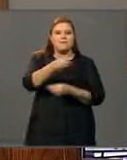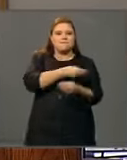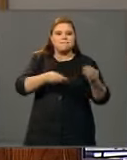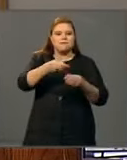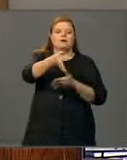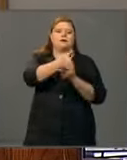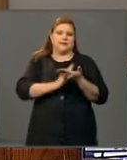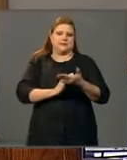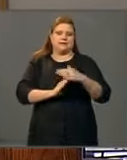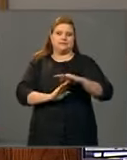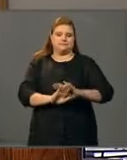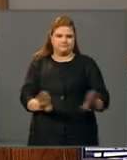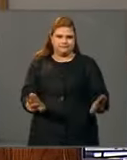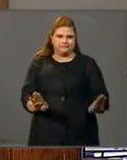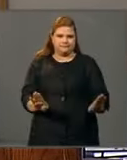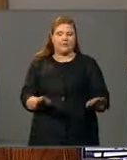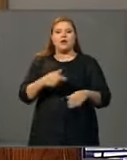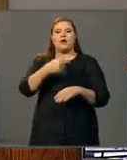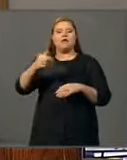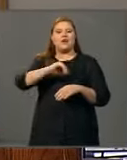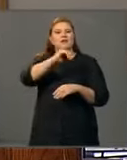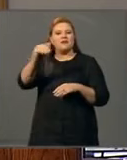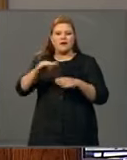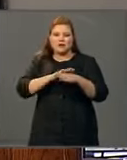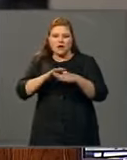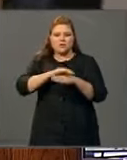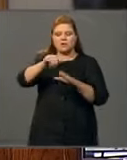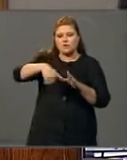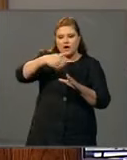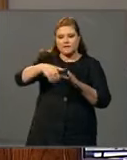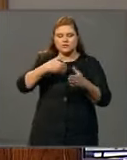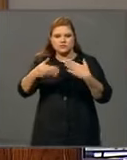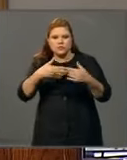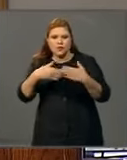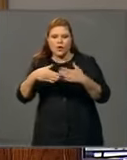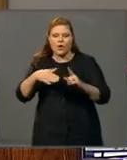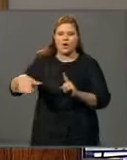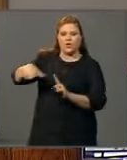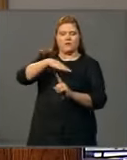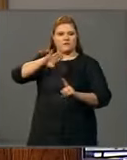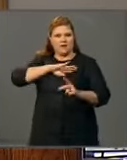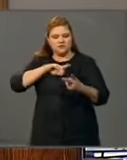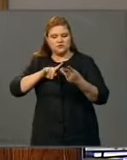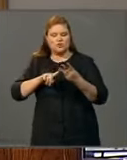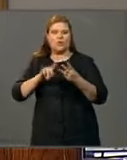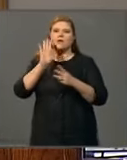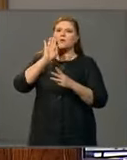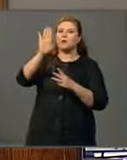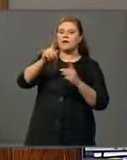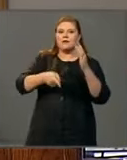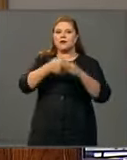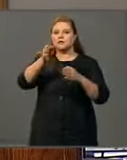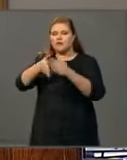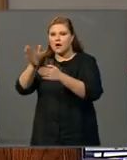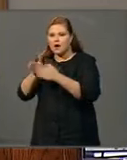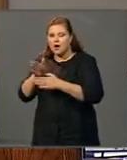keskeytetty. Talvivaaran käytännön kaivostoiminta, ympäristövastuut ja kaivoksen tulevaisuutta koskevat ratkaisut siirtyvät